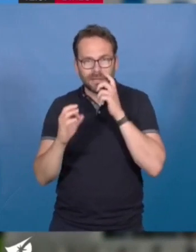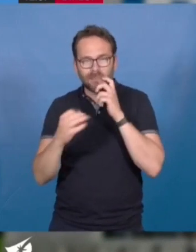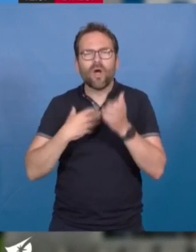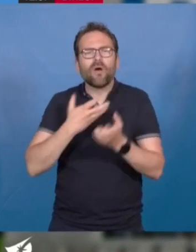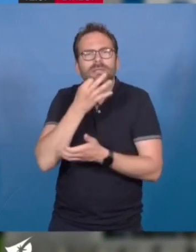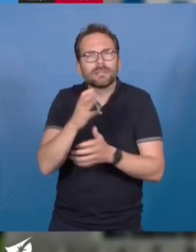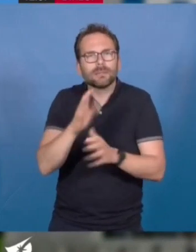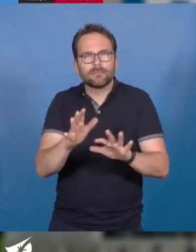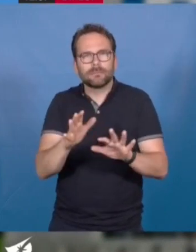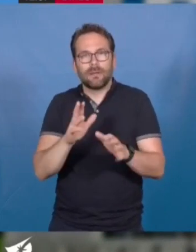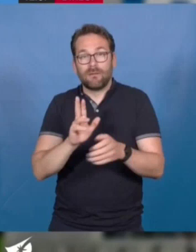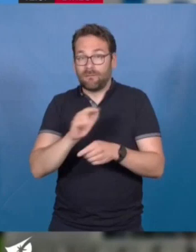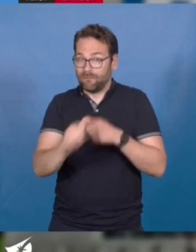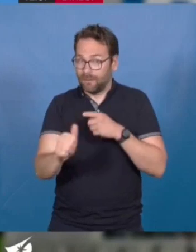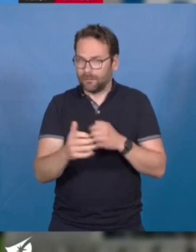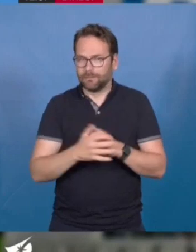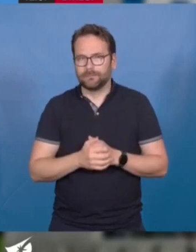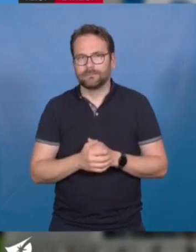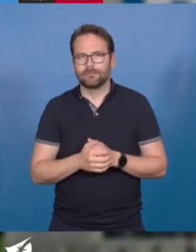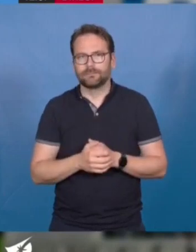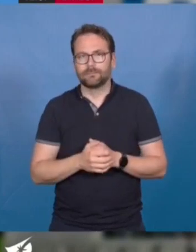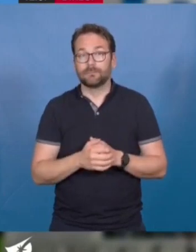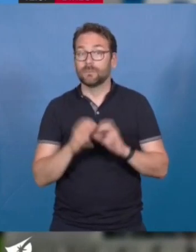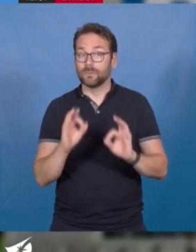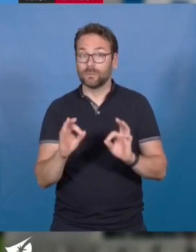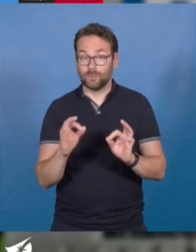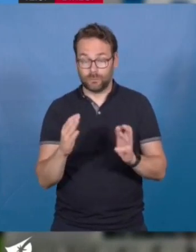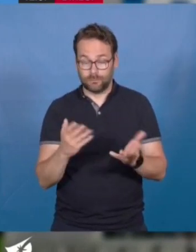et j'aimerais bien qu'on se positionne à cette échelle-là.